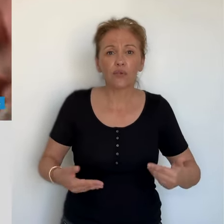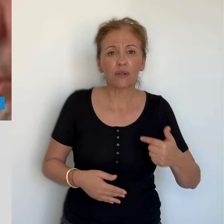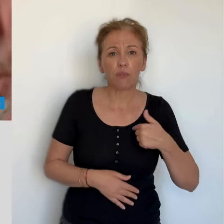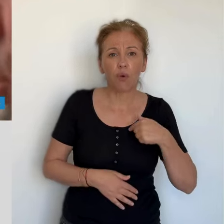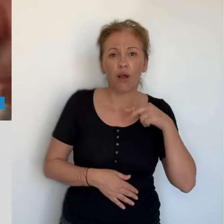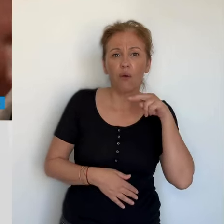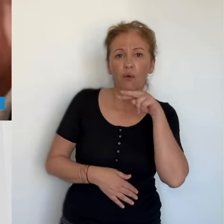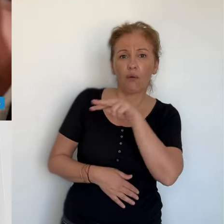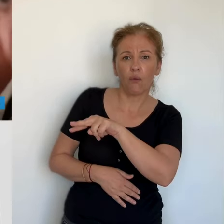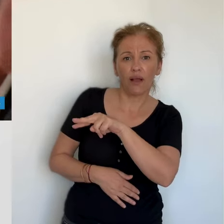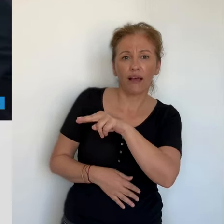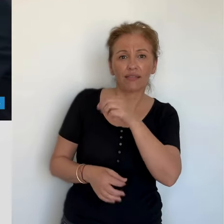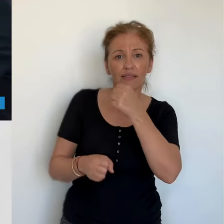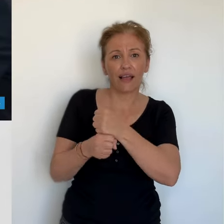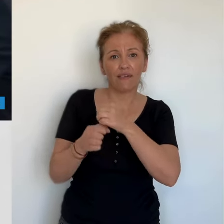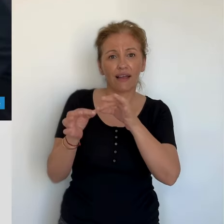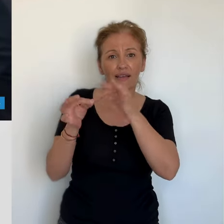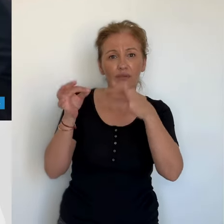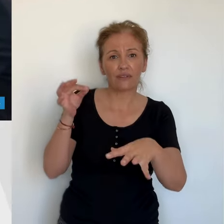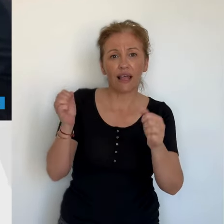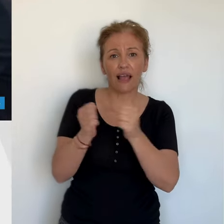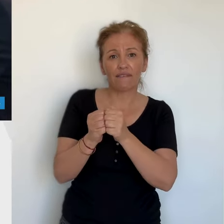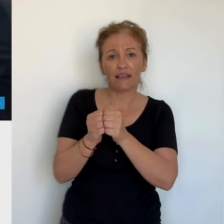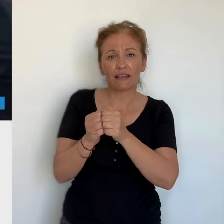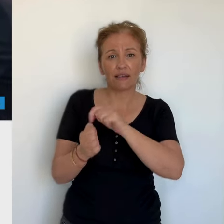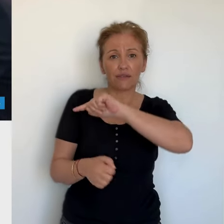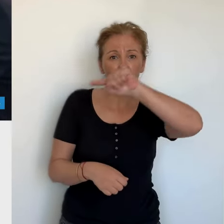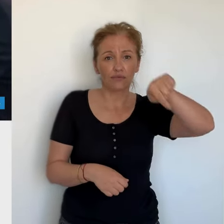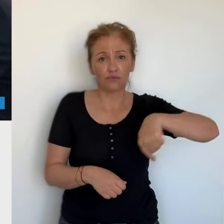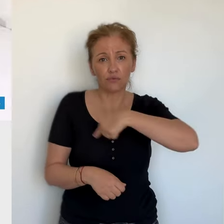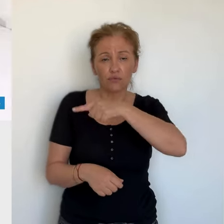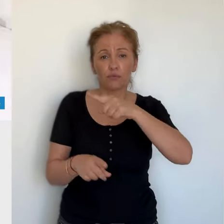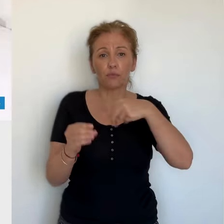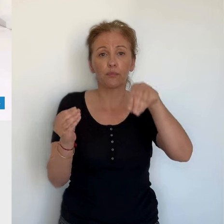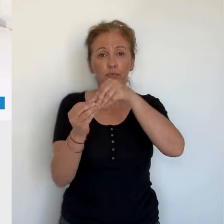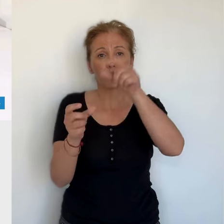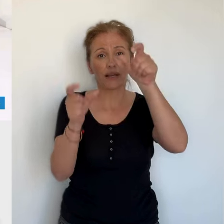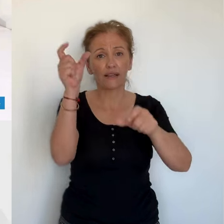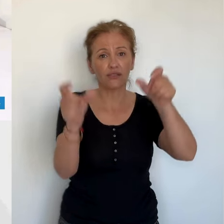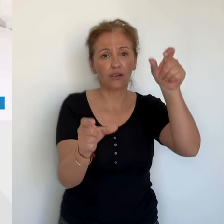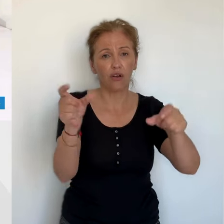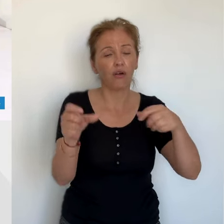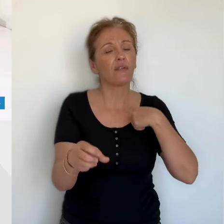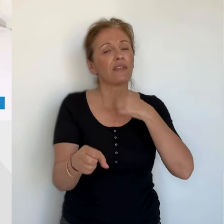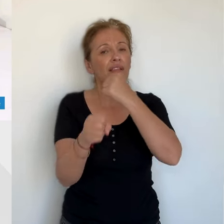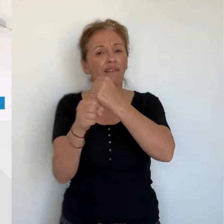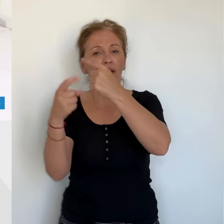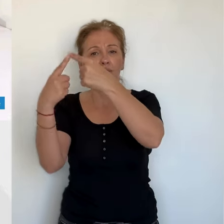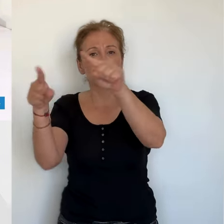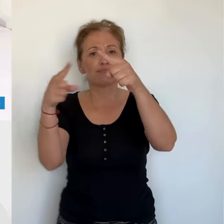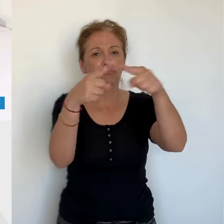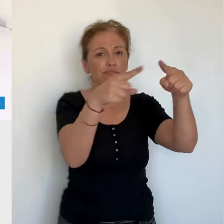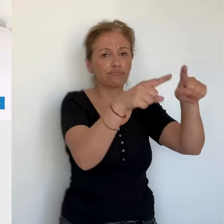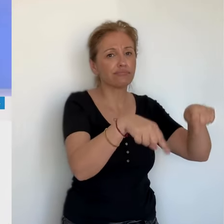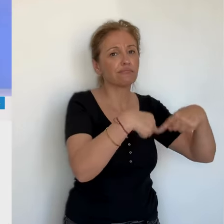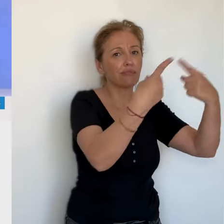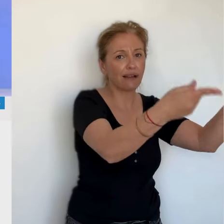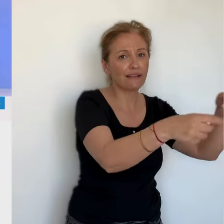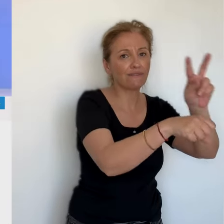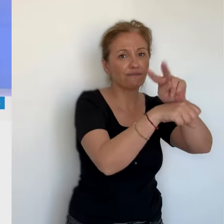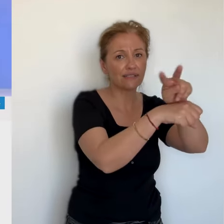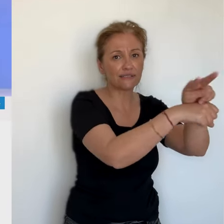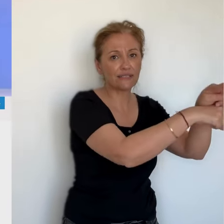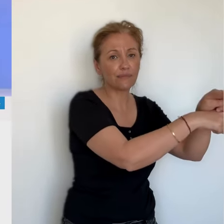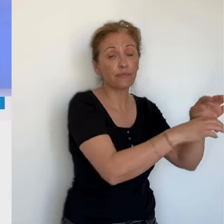Ce sont des candidats qui sont derrière un projet. Je porte moi localement le projet et je pense que nous avons aujourd'hui le résultat de ce que nous avons